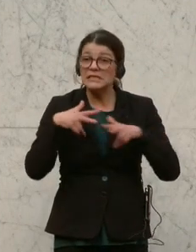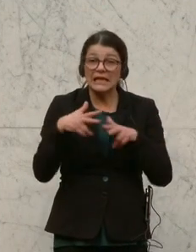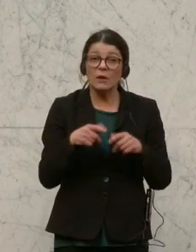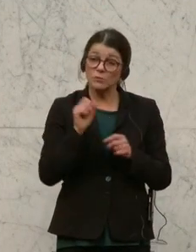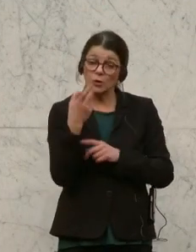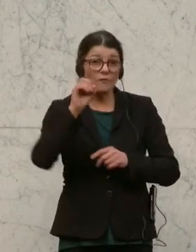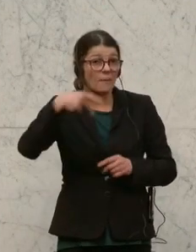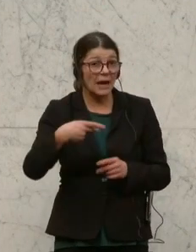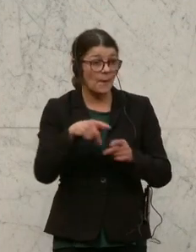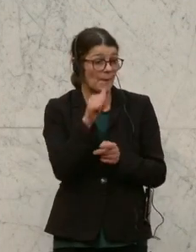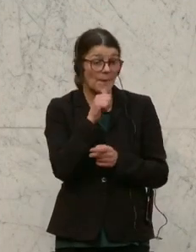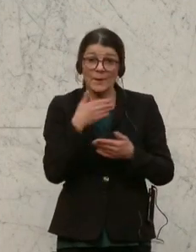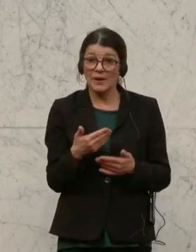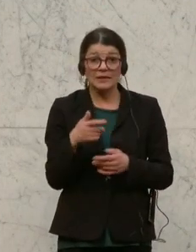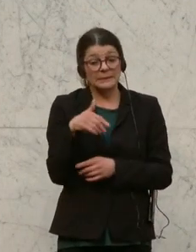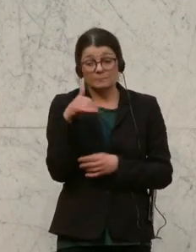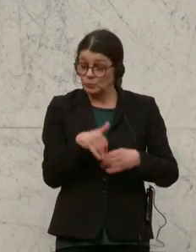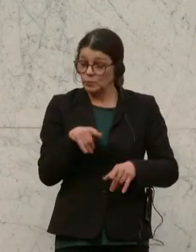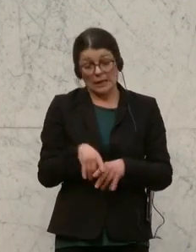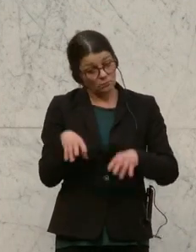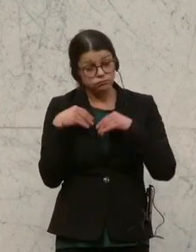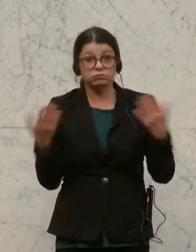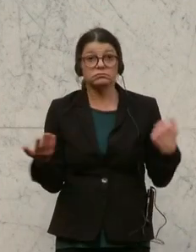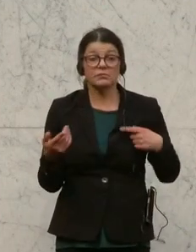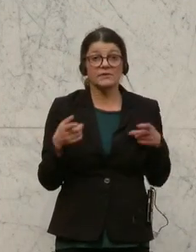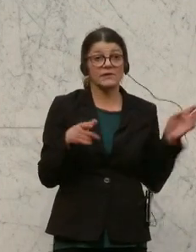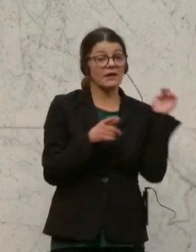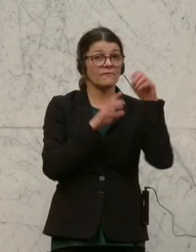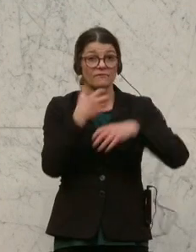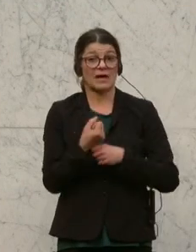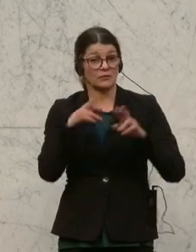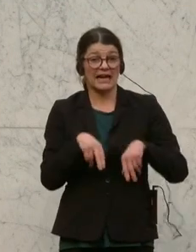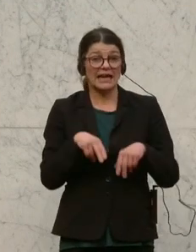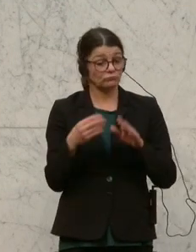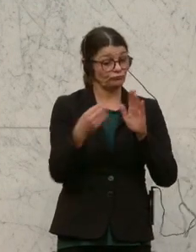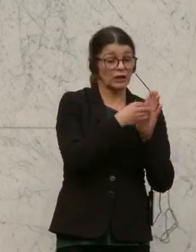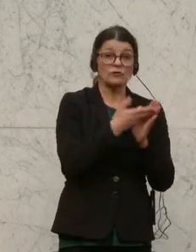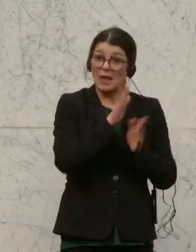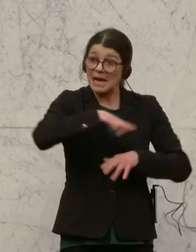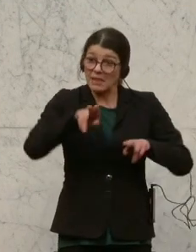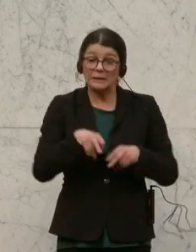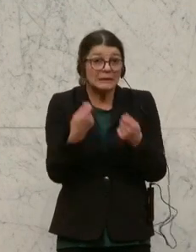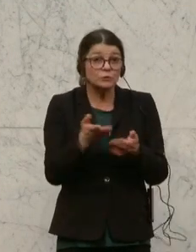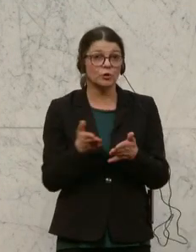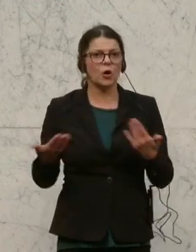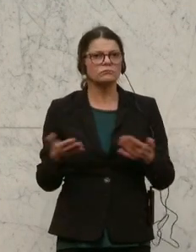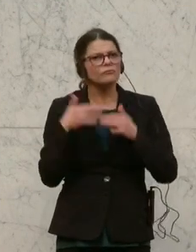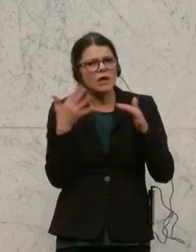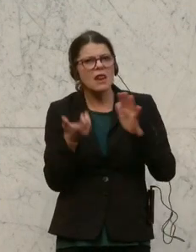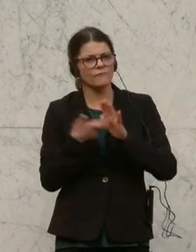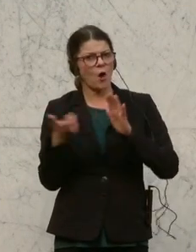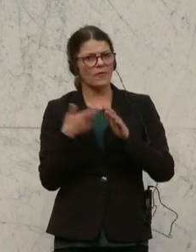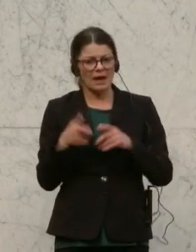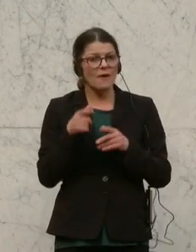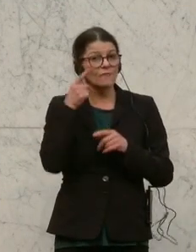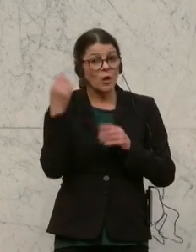ÖVP und Grüne, müssen hier einsehen, dass sie die verfassungsrechtlichen Kinderrechte, die es ja schon gibt, aber auch viele Forderungen, die hier im